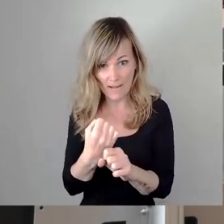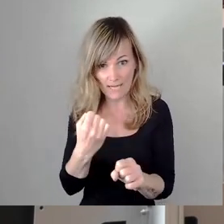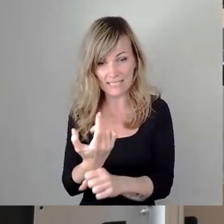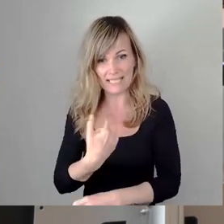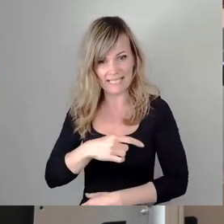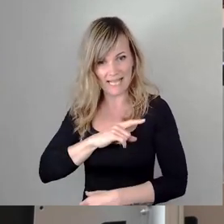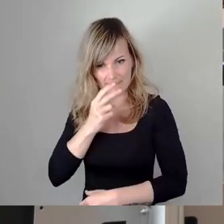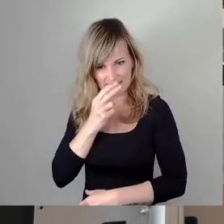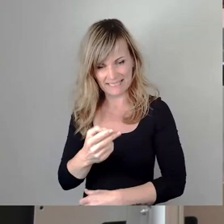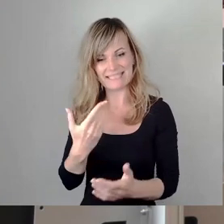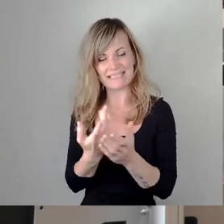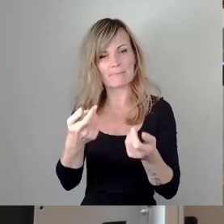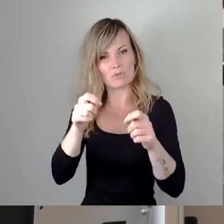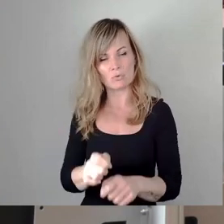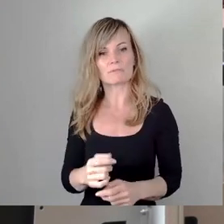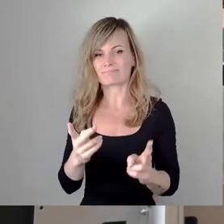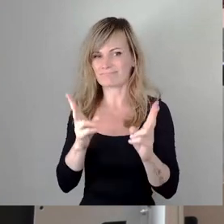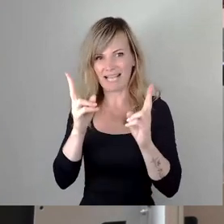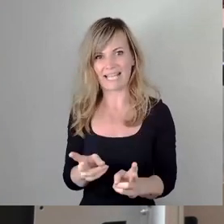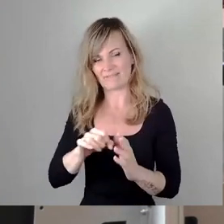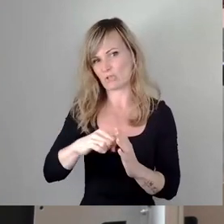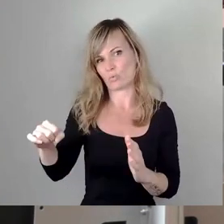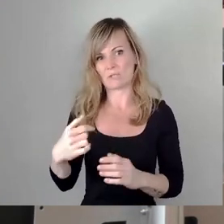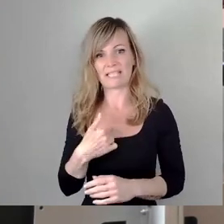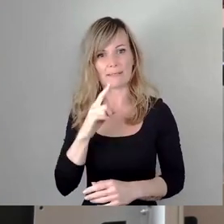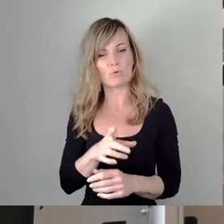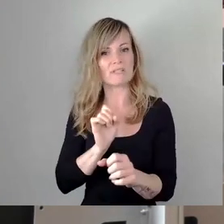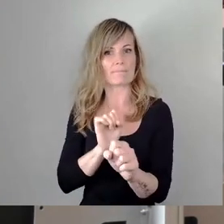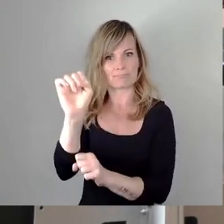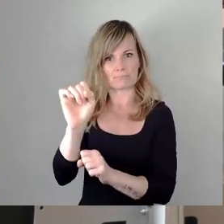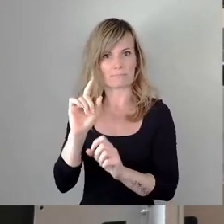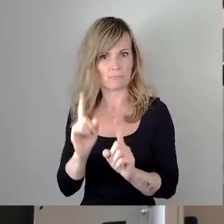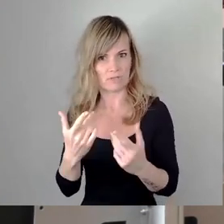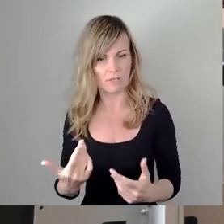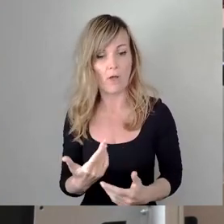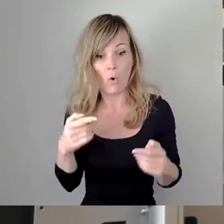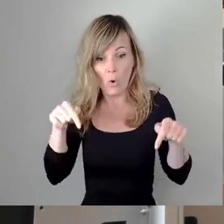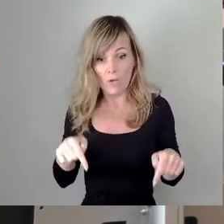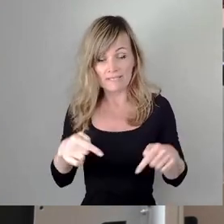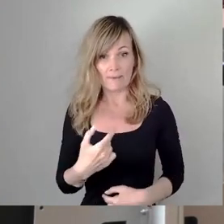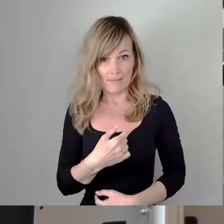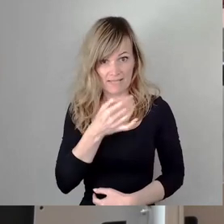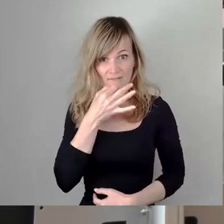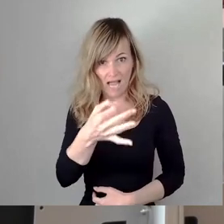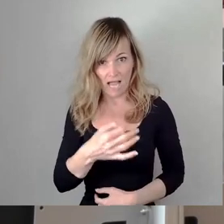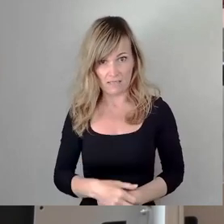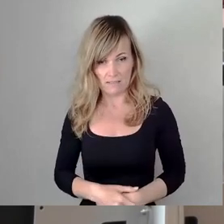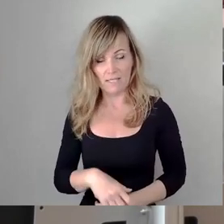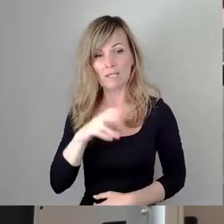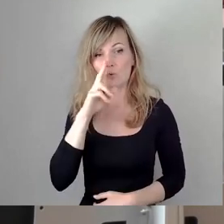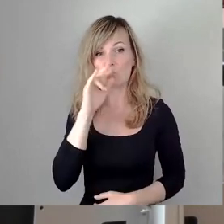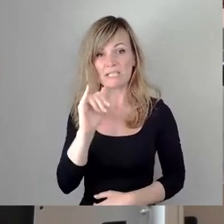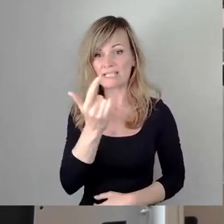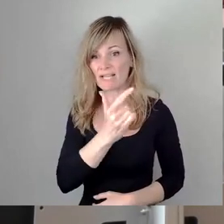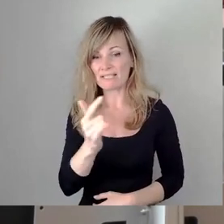rechtswidrig einstufen. Ich müsste diesem widersprechen. Meine Frage heute, im Juni 2024